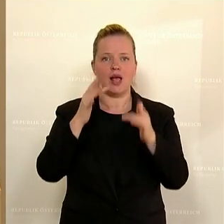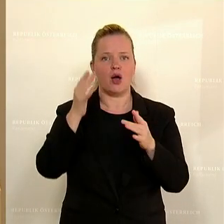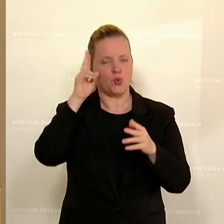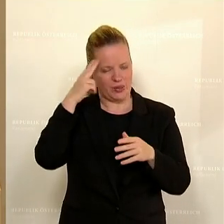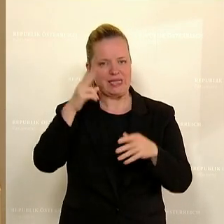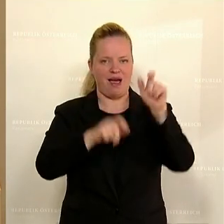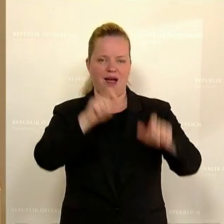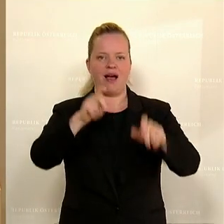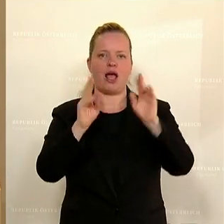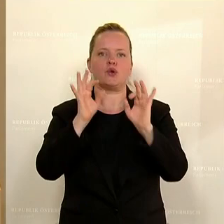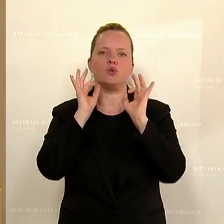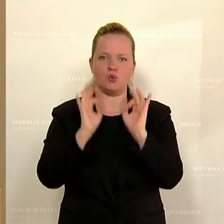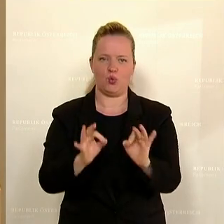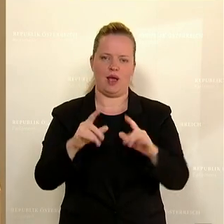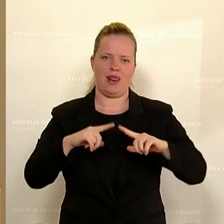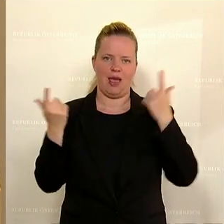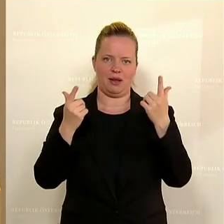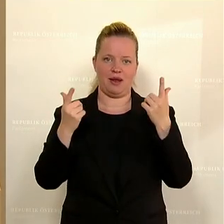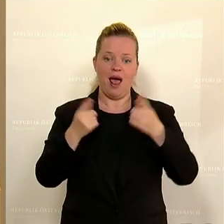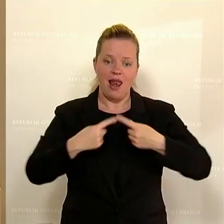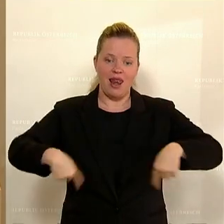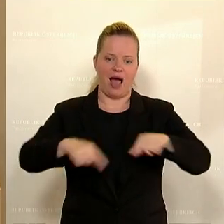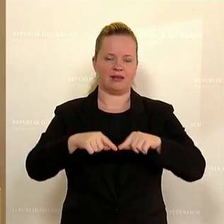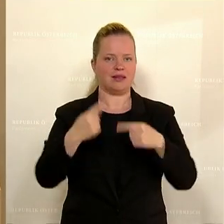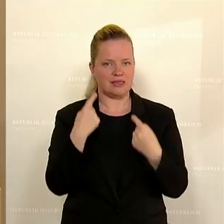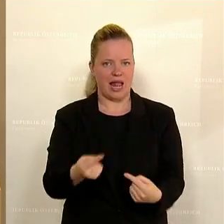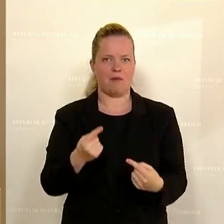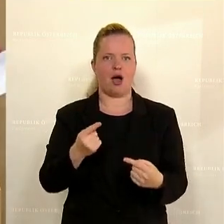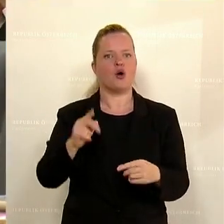gerade in einem Land, das sich selber Kulturnation nennt. Vielen Dank.